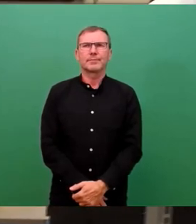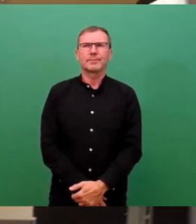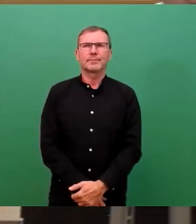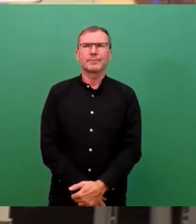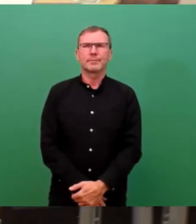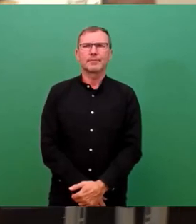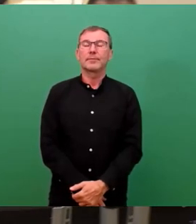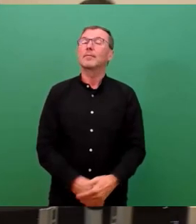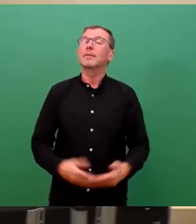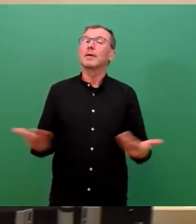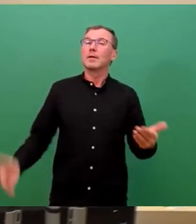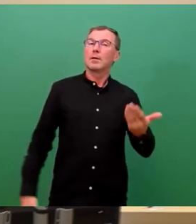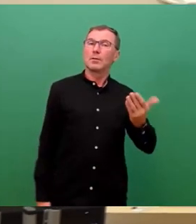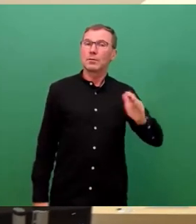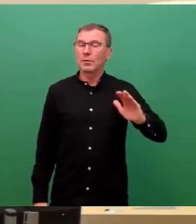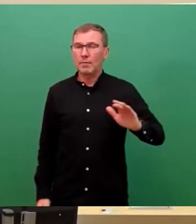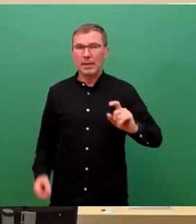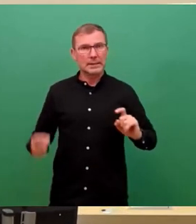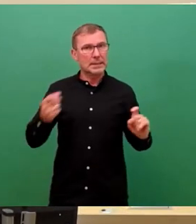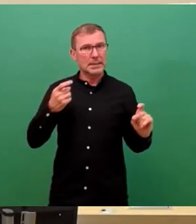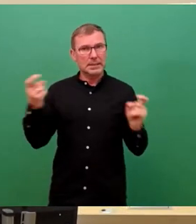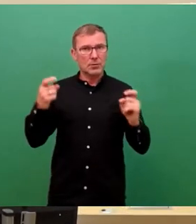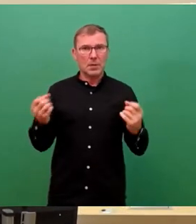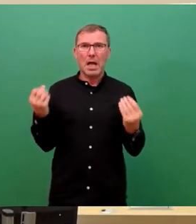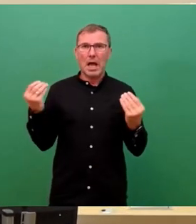Soweit zur Diskussion zur Aktuellen Stunde. Soweit Aktuellen Stunde. Vielen